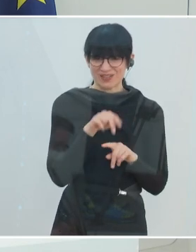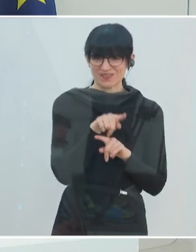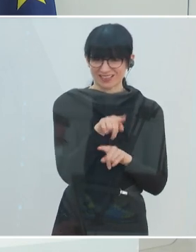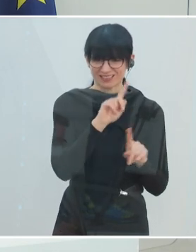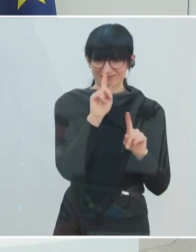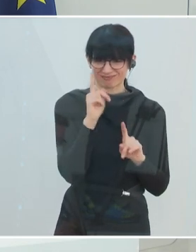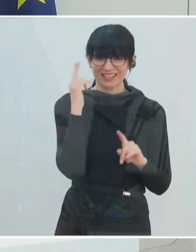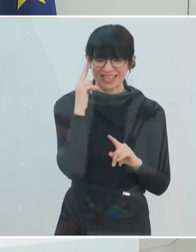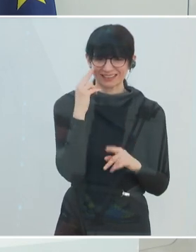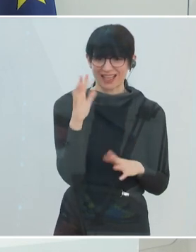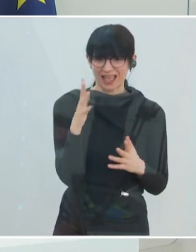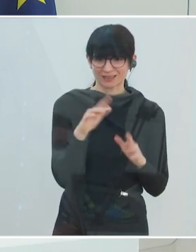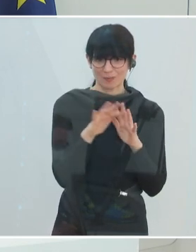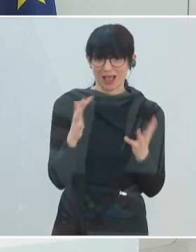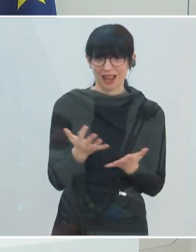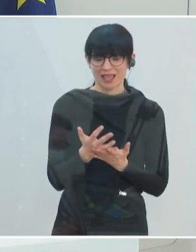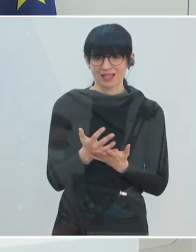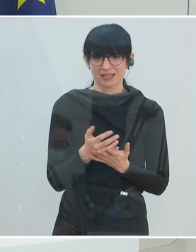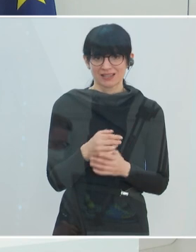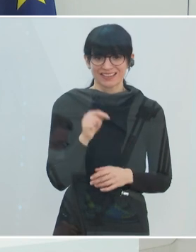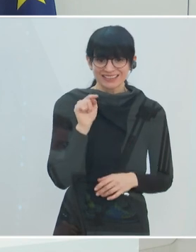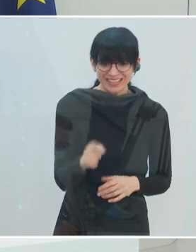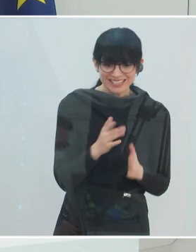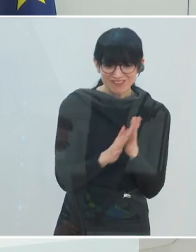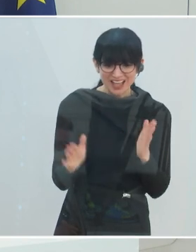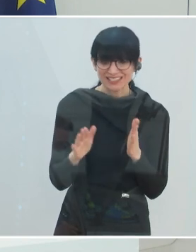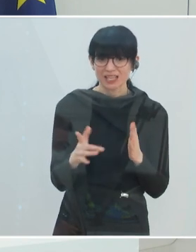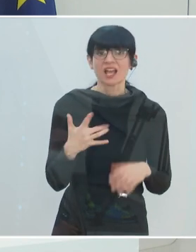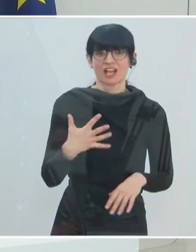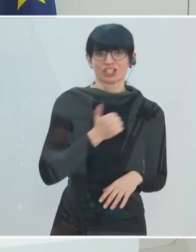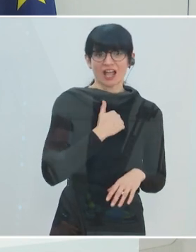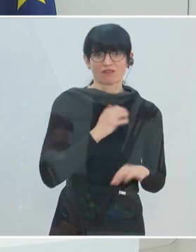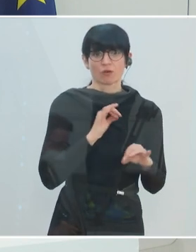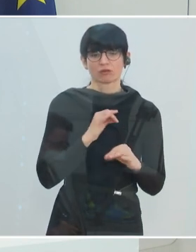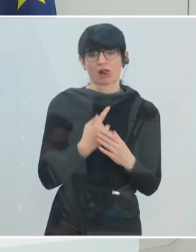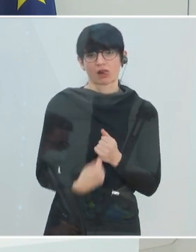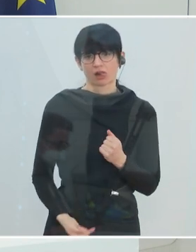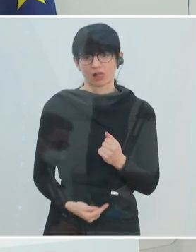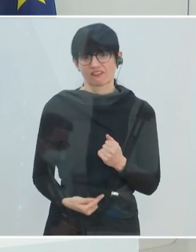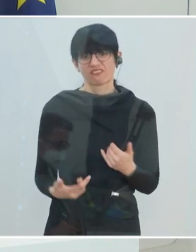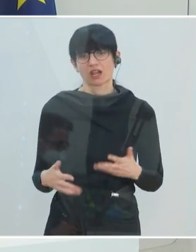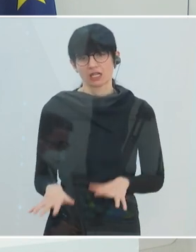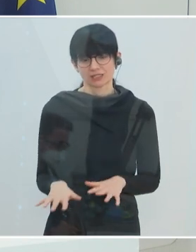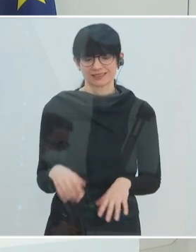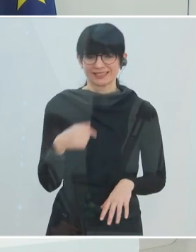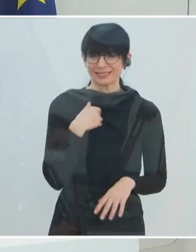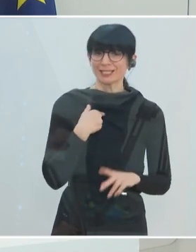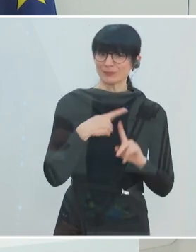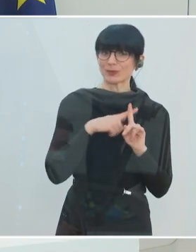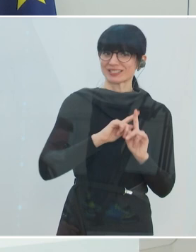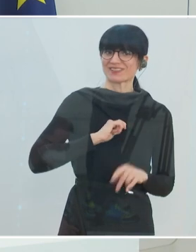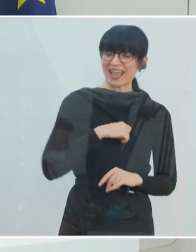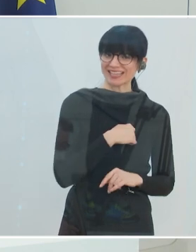beschäftigt, weiß das, werden diese Partien gewonnen oder verloren. Ich bin ganz zuversichtlich, dass wir diese Partie